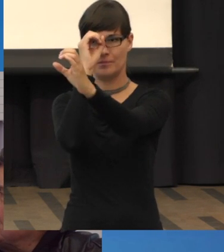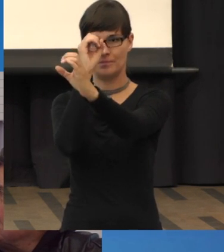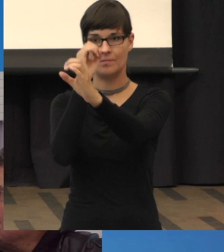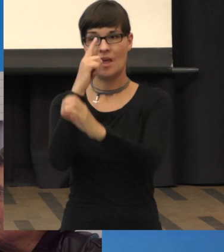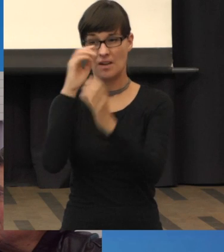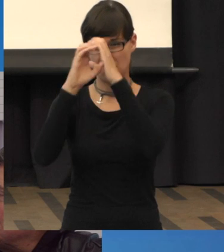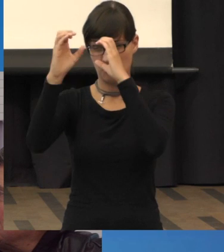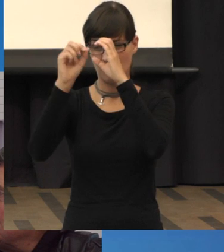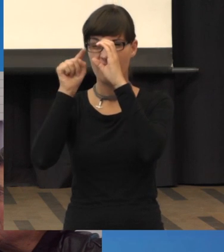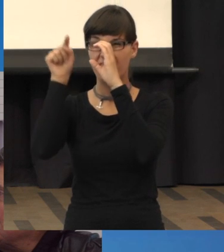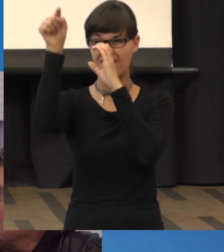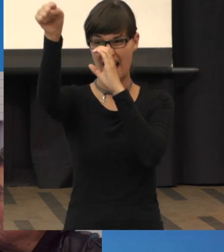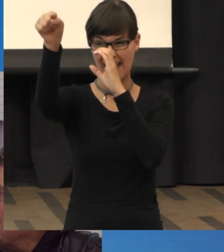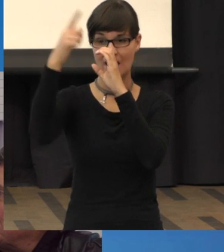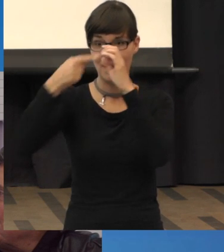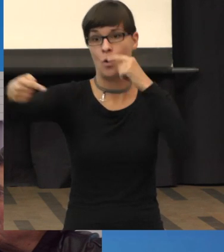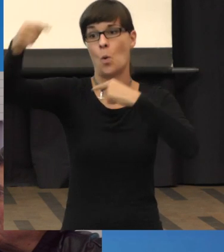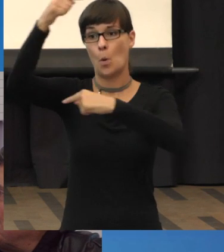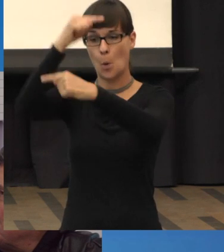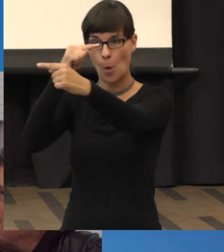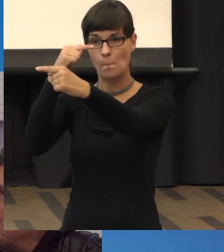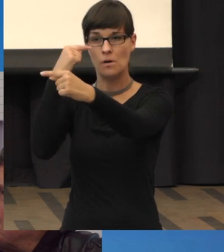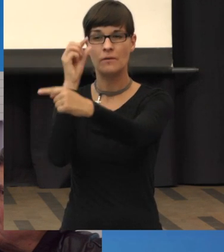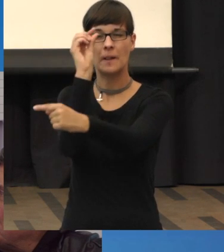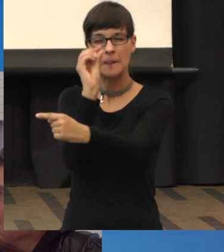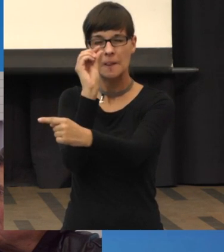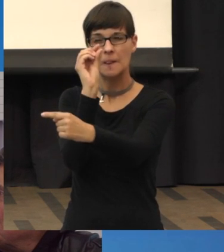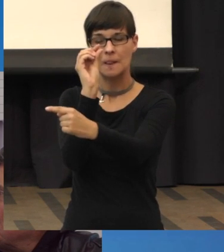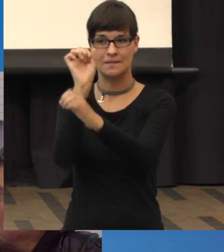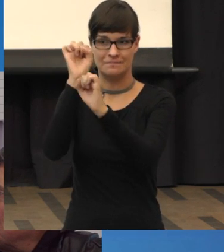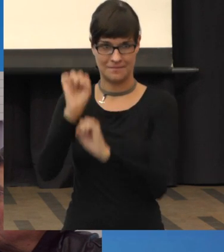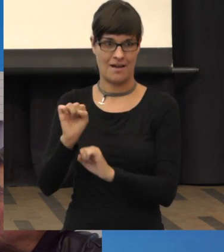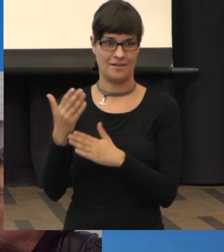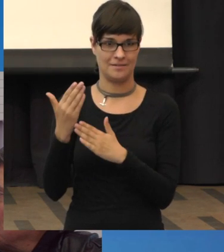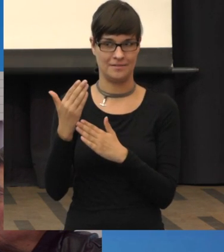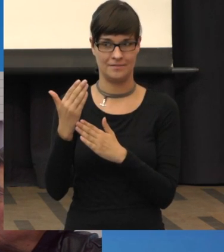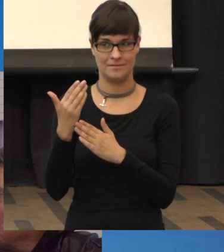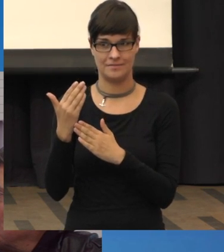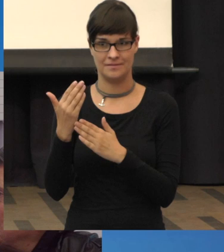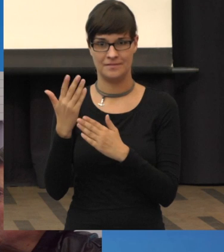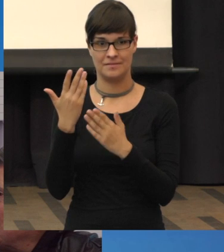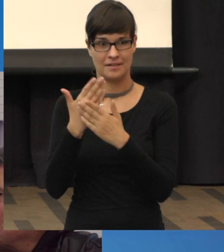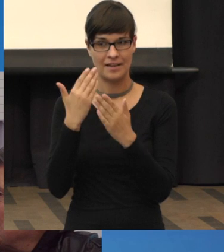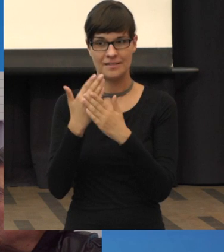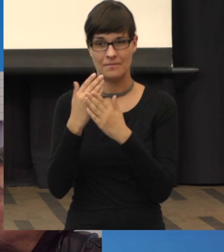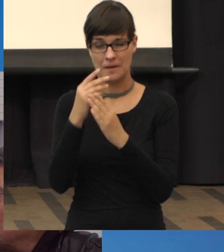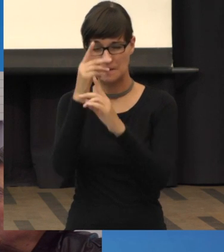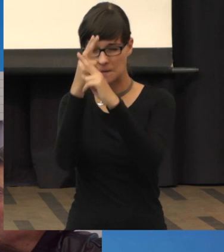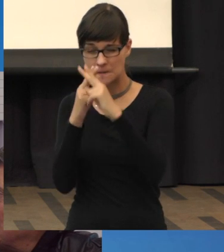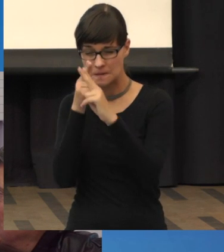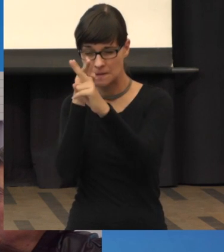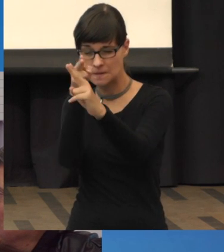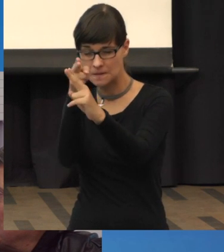und somit das, was man jetzt nicht erfassen kann, in der Ferne sozusagen sehen.